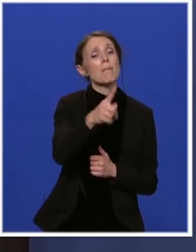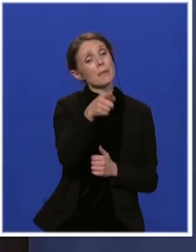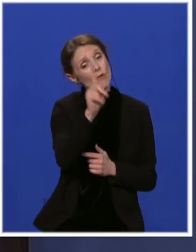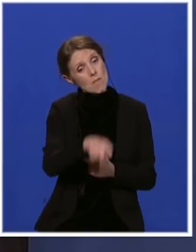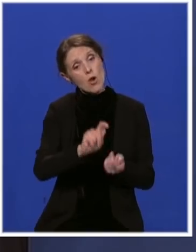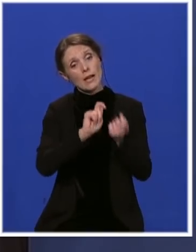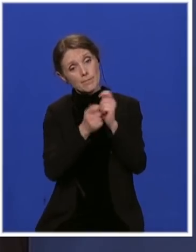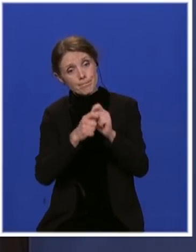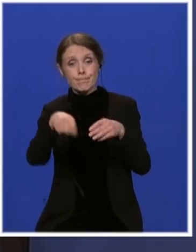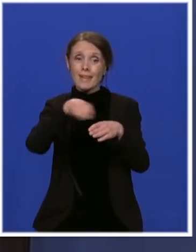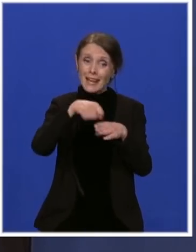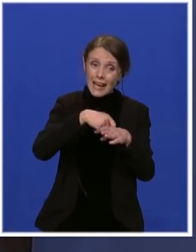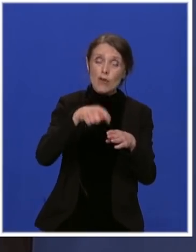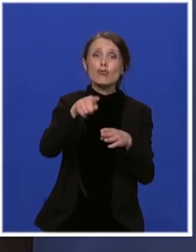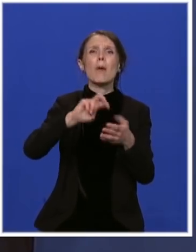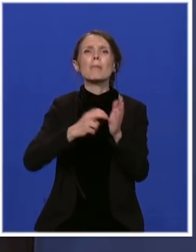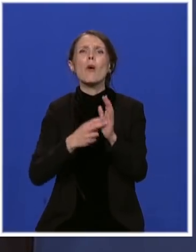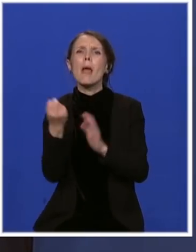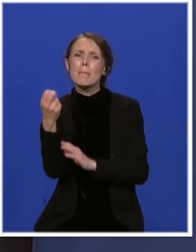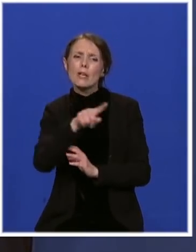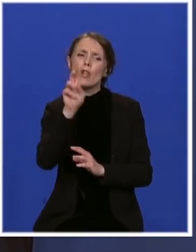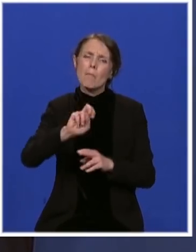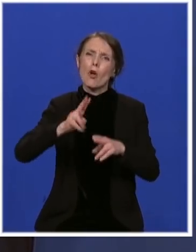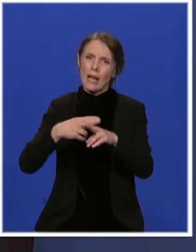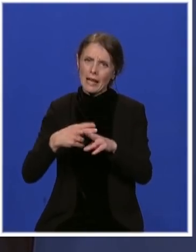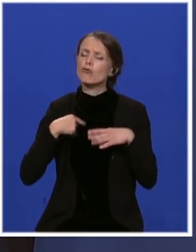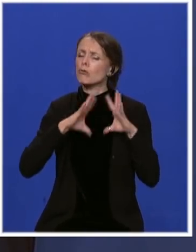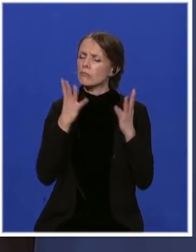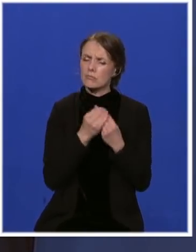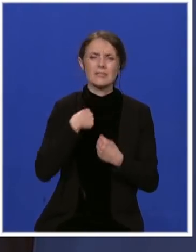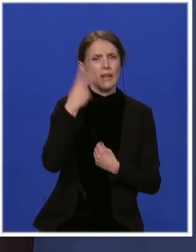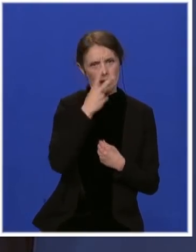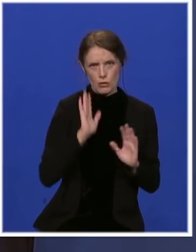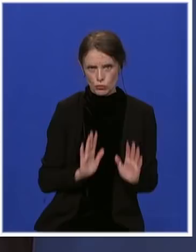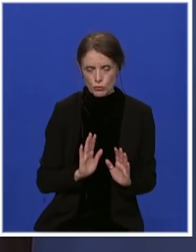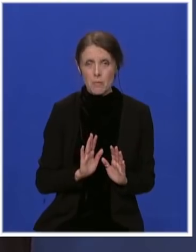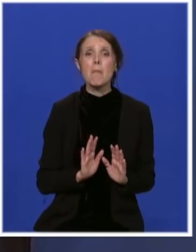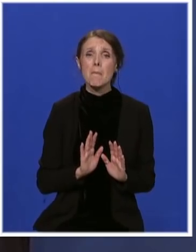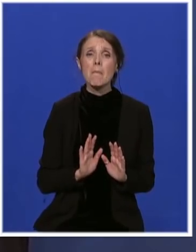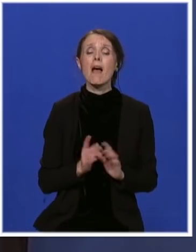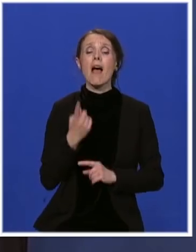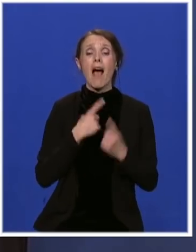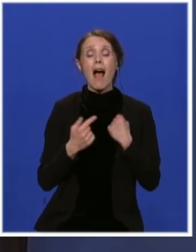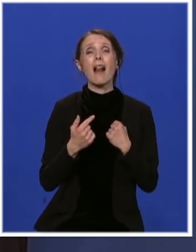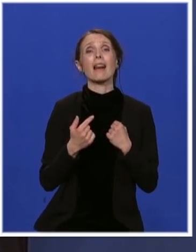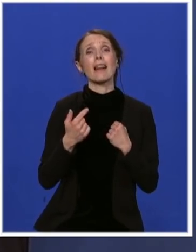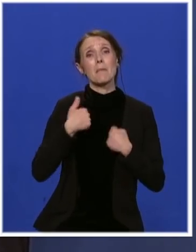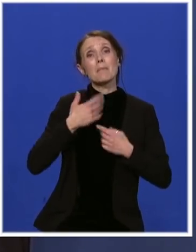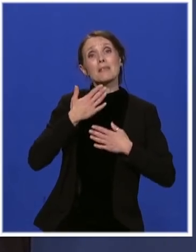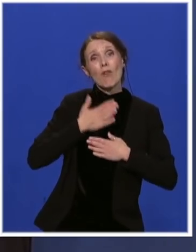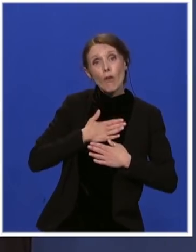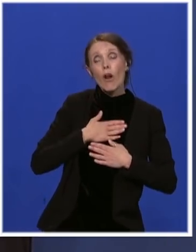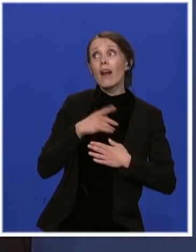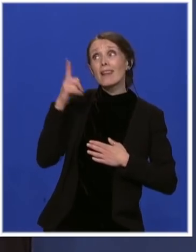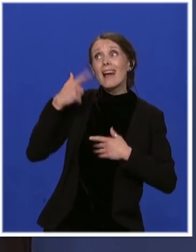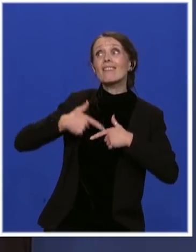rješite probleme sa Prištinom. Sve mi to razumemo. Samo bismo želili i da vi imate jasnu poruku i